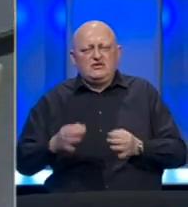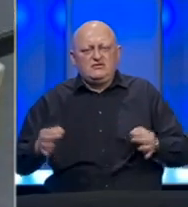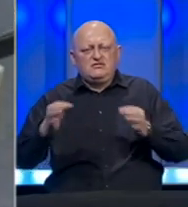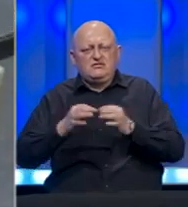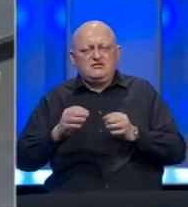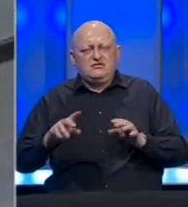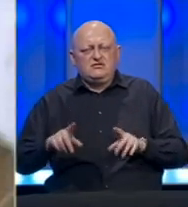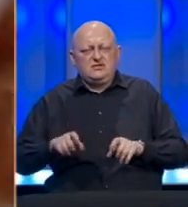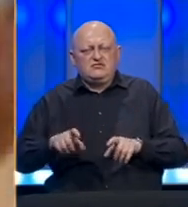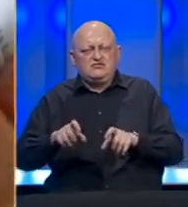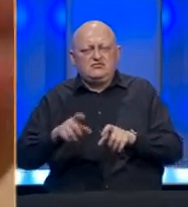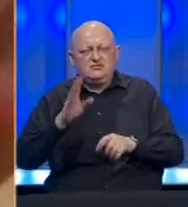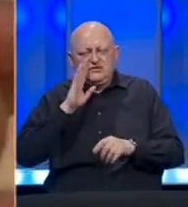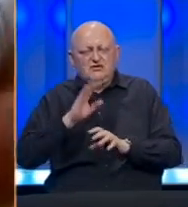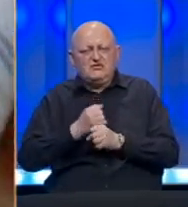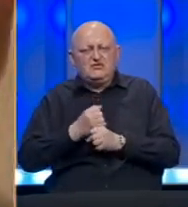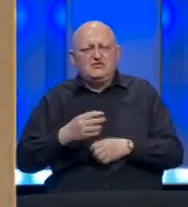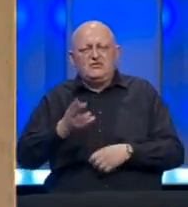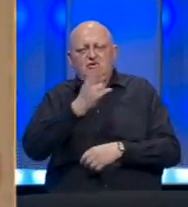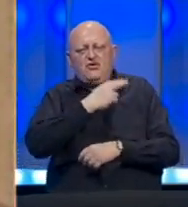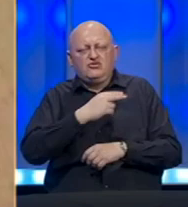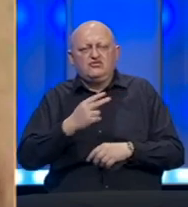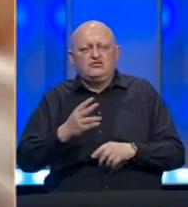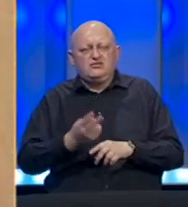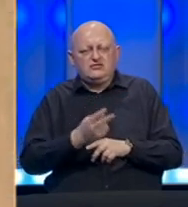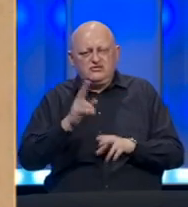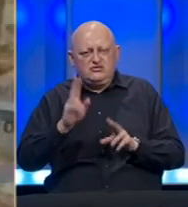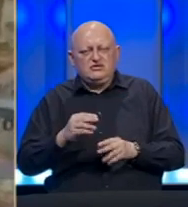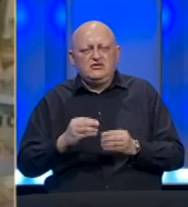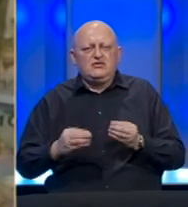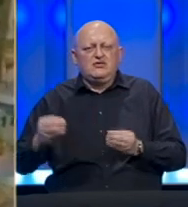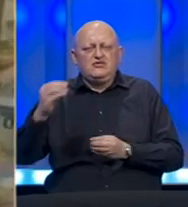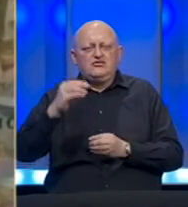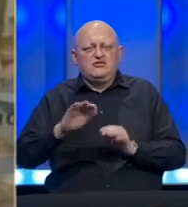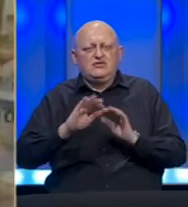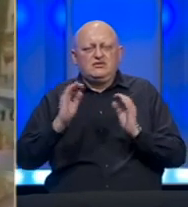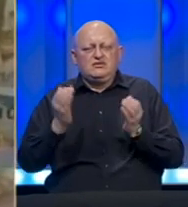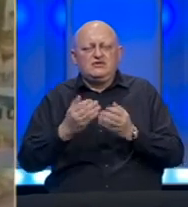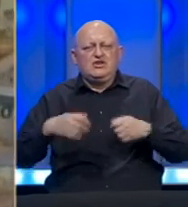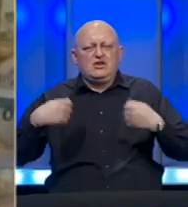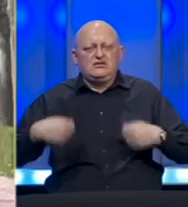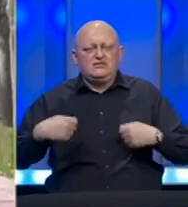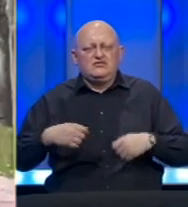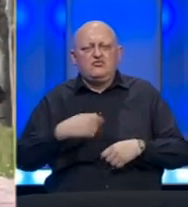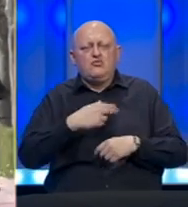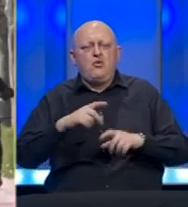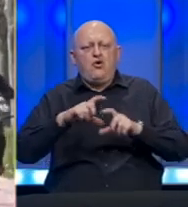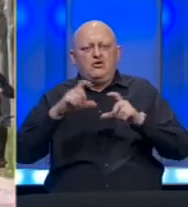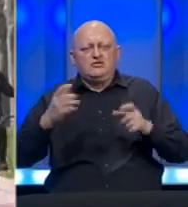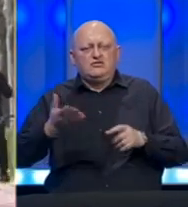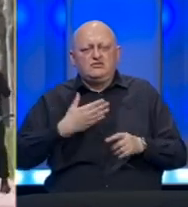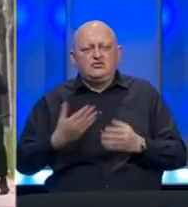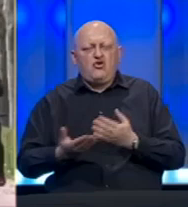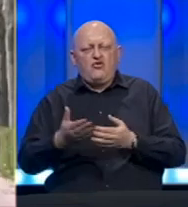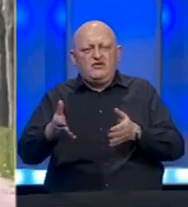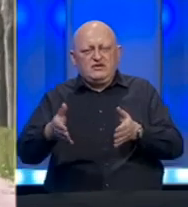COVID-19 za BIH nadležni organi u zemlji će moći povećati izolacijske kapacitete u bolnicama, dobiti nove